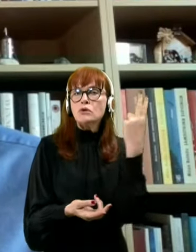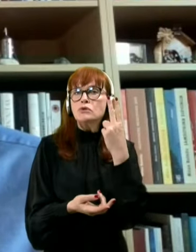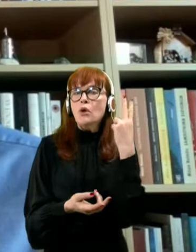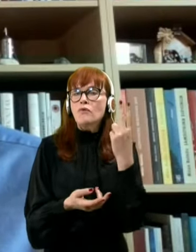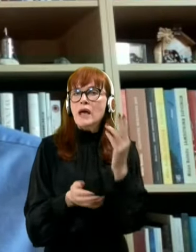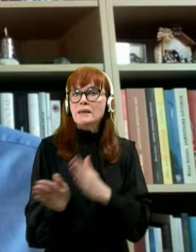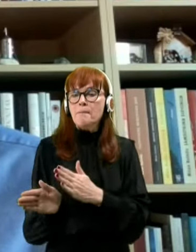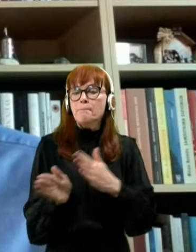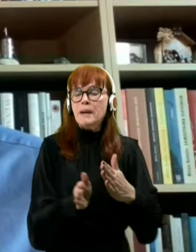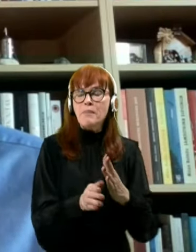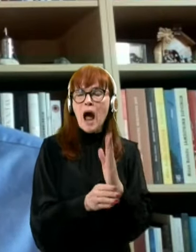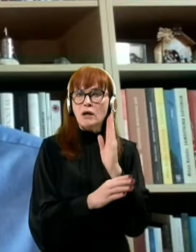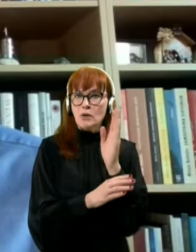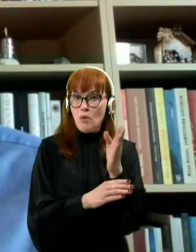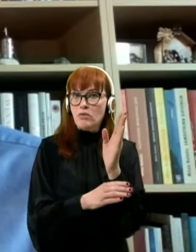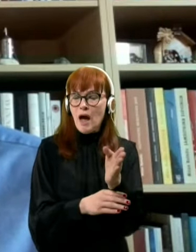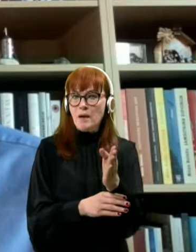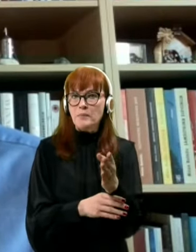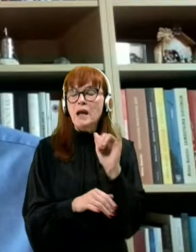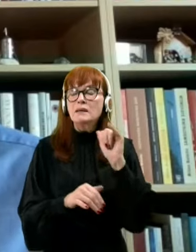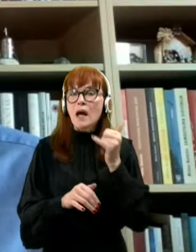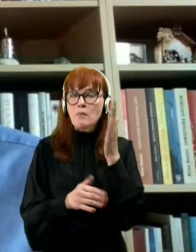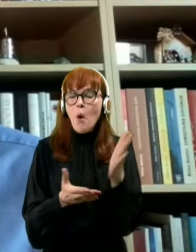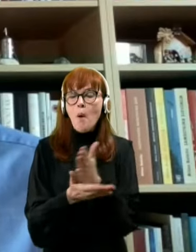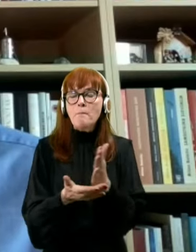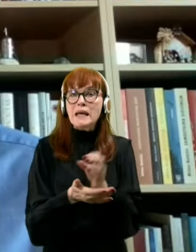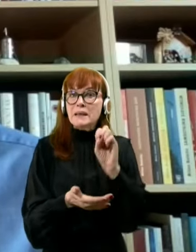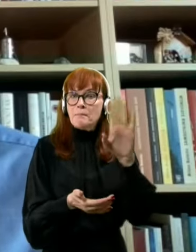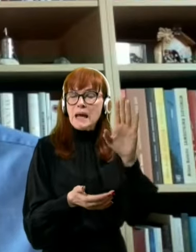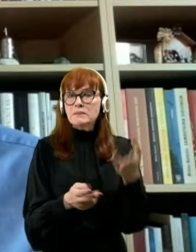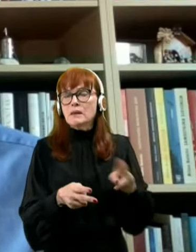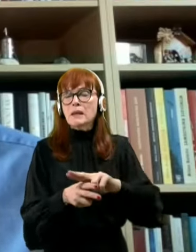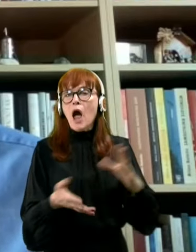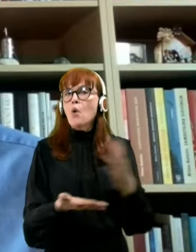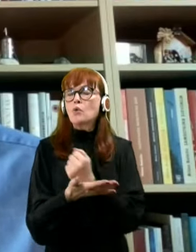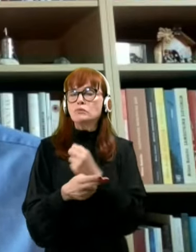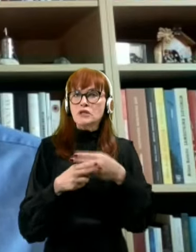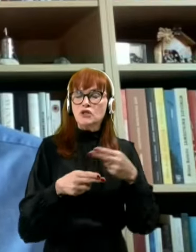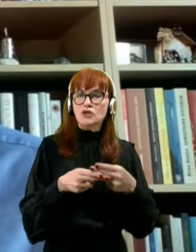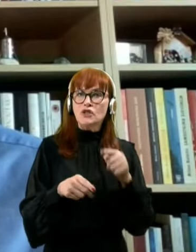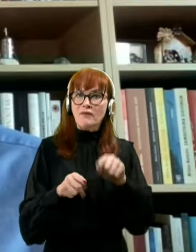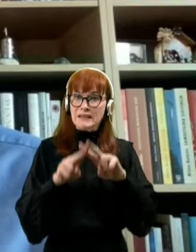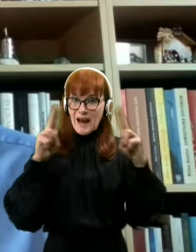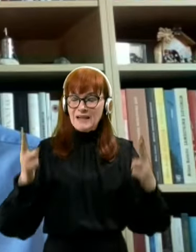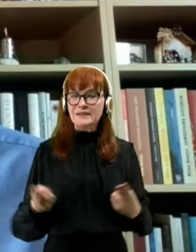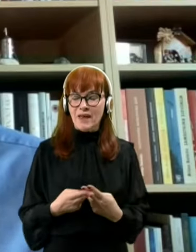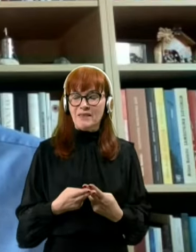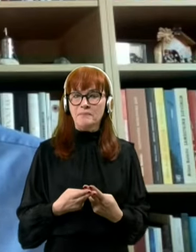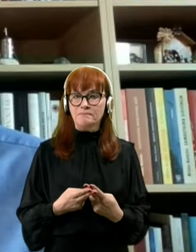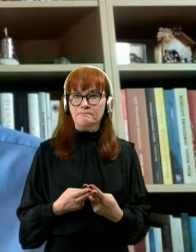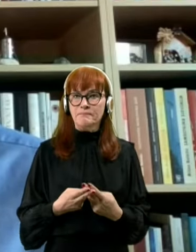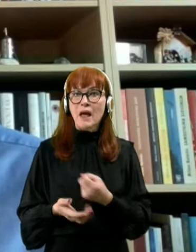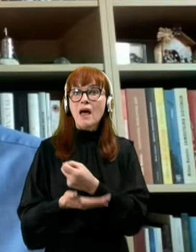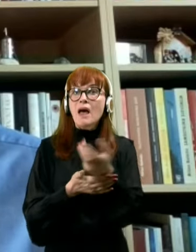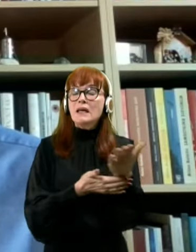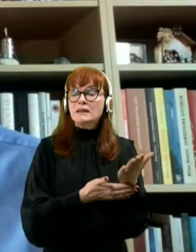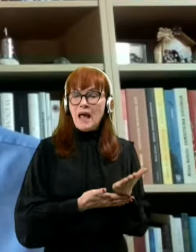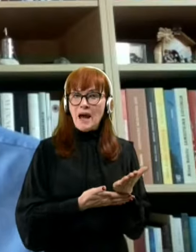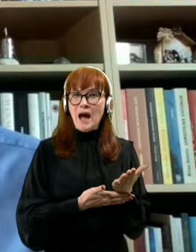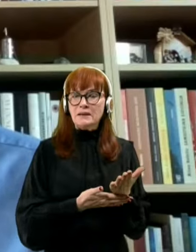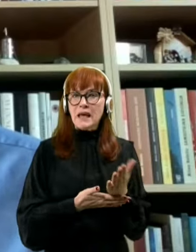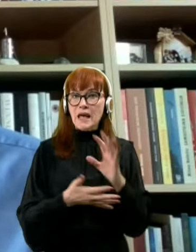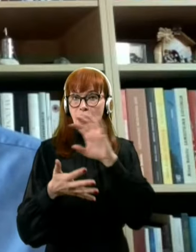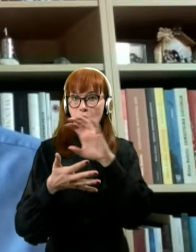premaknemo naprej, da bo dejansko med 15 najuspešnejšimi državami tega sveta. V nekaterih